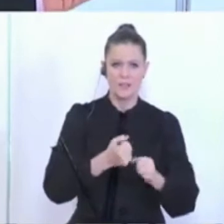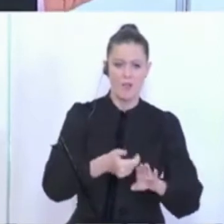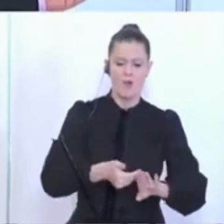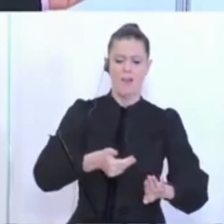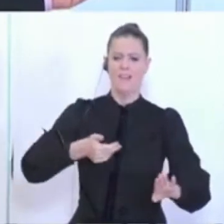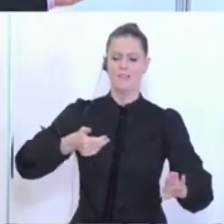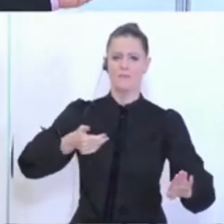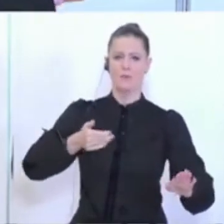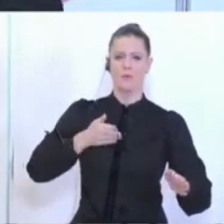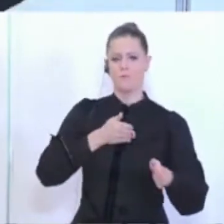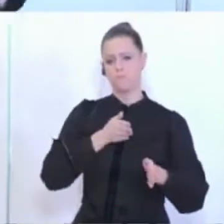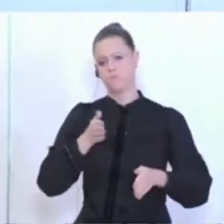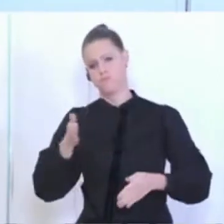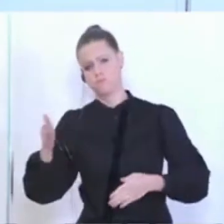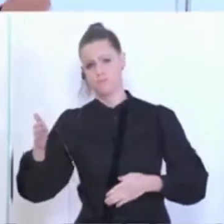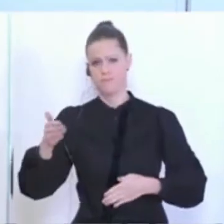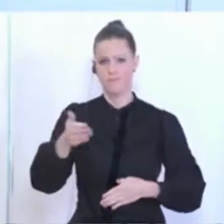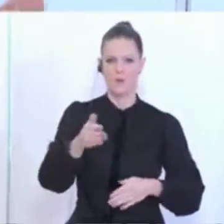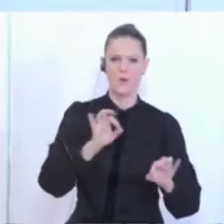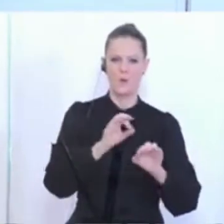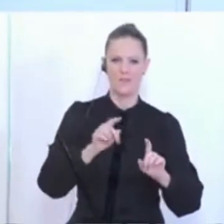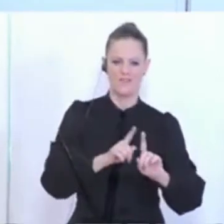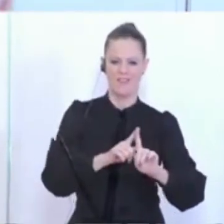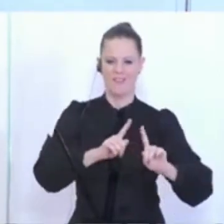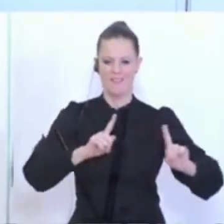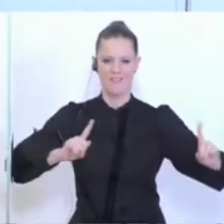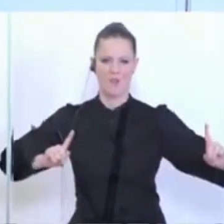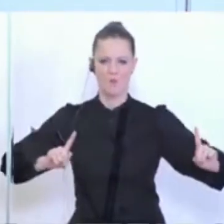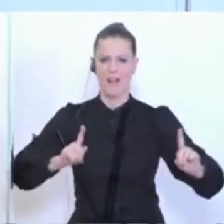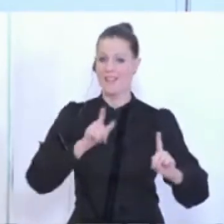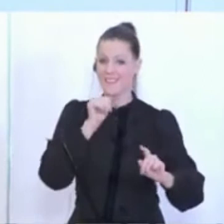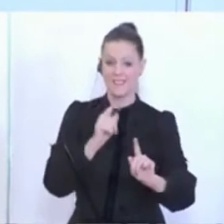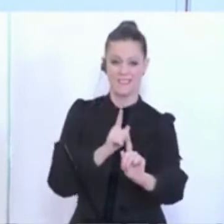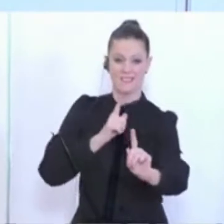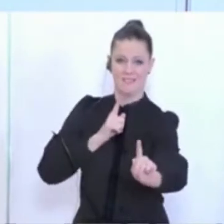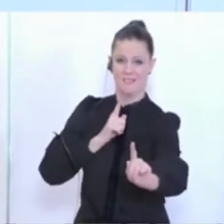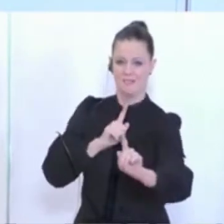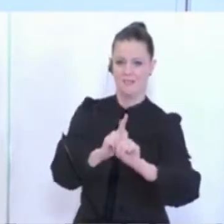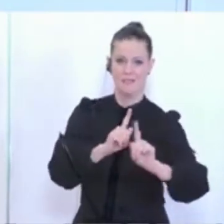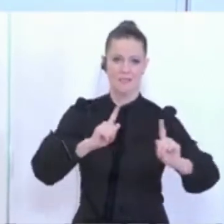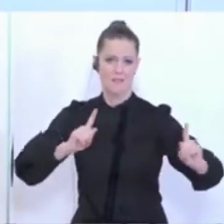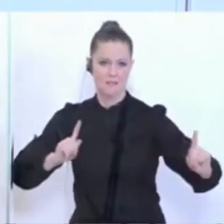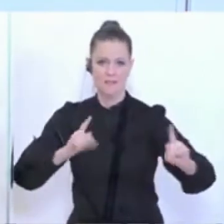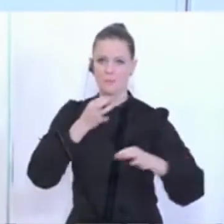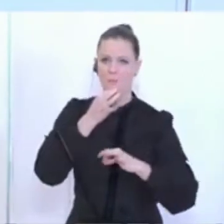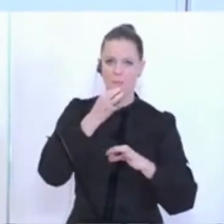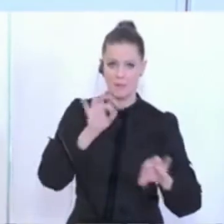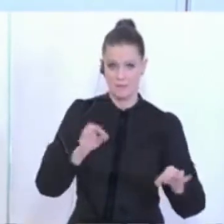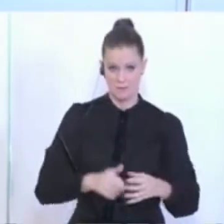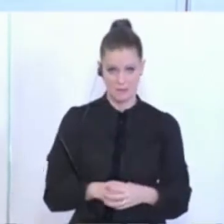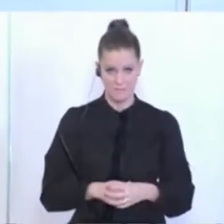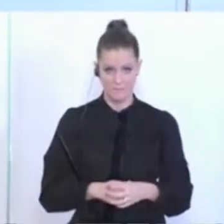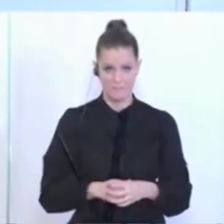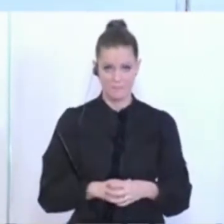die, damit man auf einen diagonalen Abstand kommt sozusagen. Das macht wesentlich weniger aus, was jetzt auch nicht verwunderlich ist.